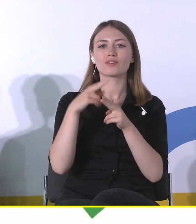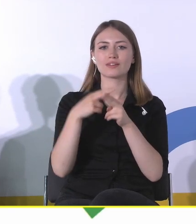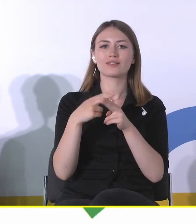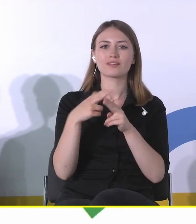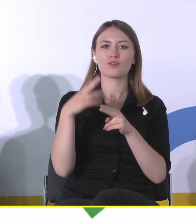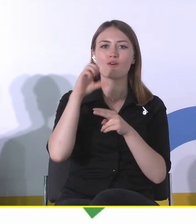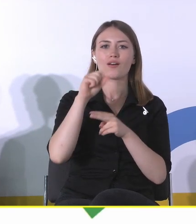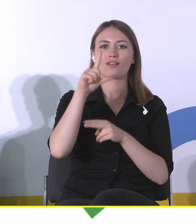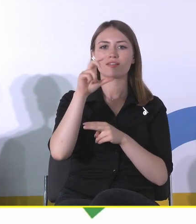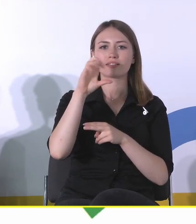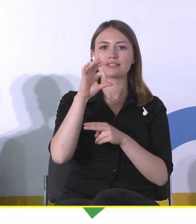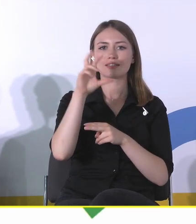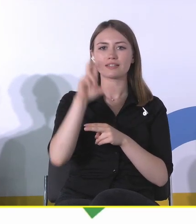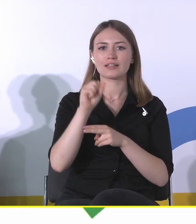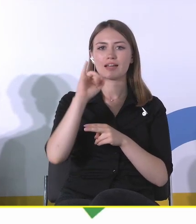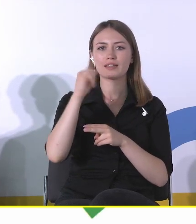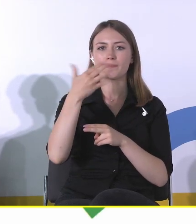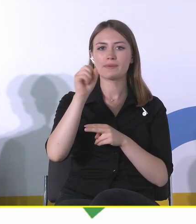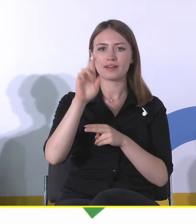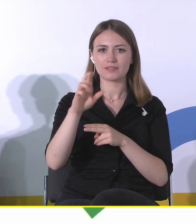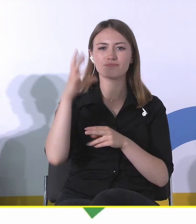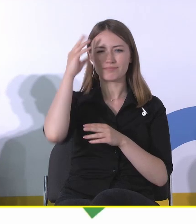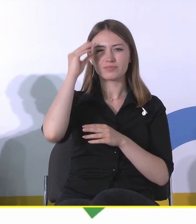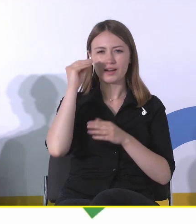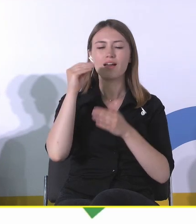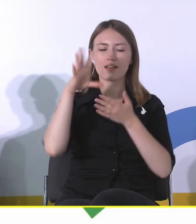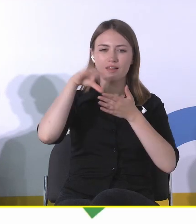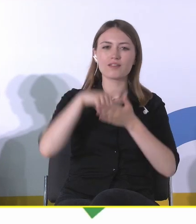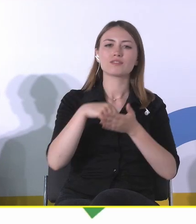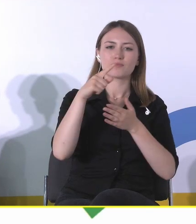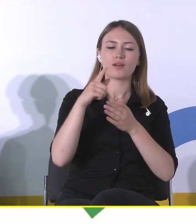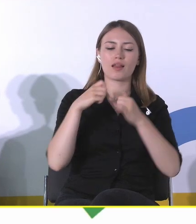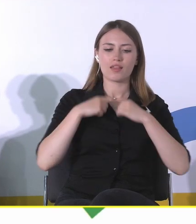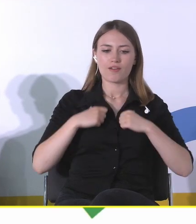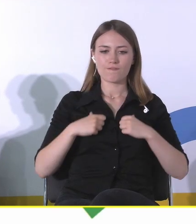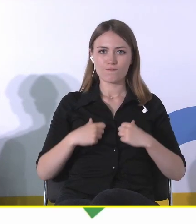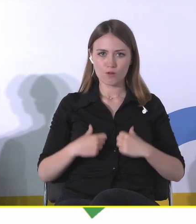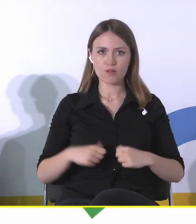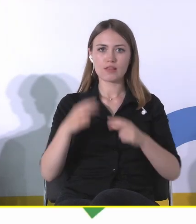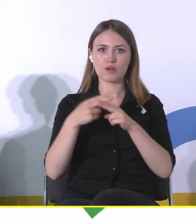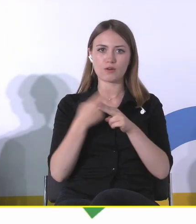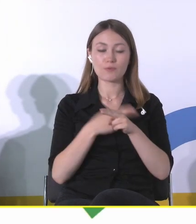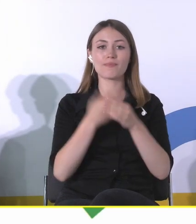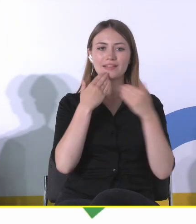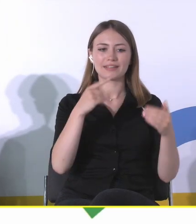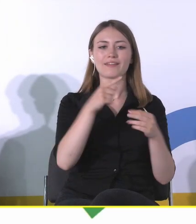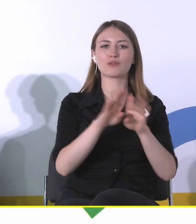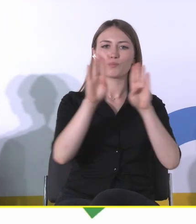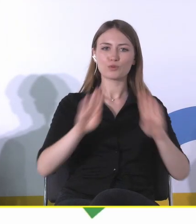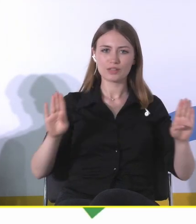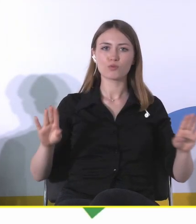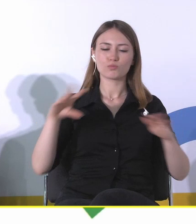spowalnia progres choroby, właśnie przebywanie w muzeum i w otoczeniu muzeum i programy, na przykład dla takich